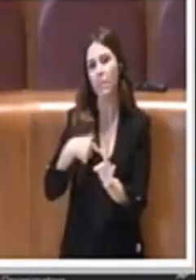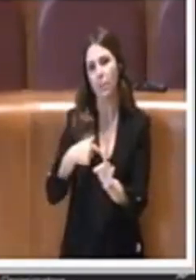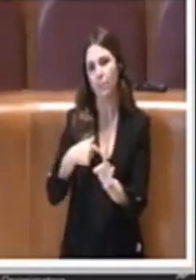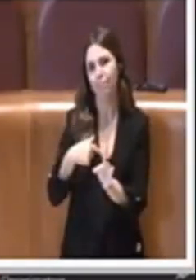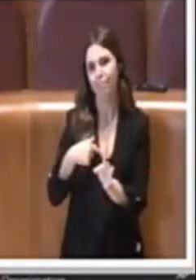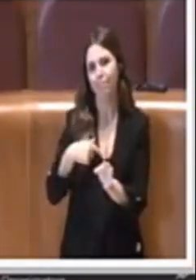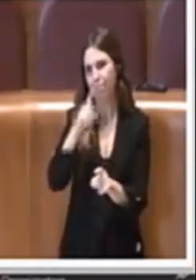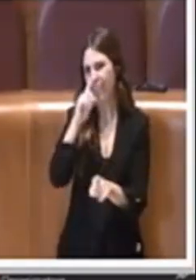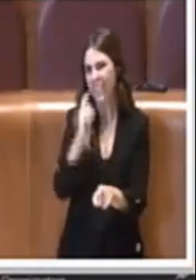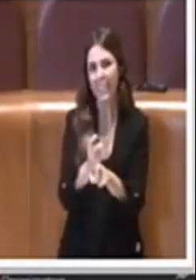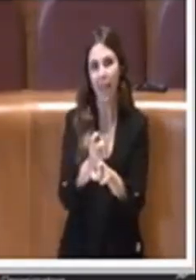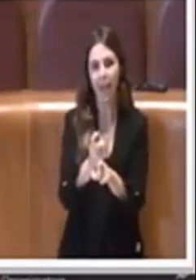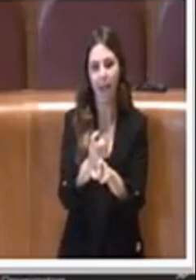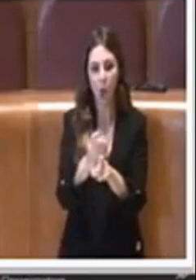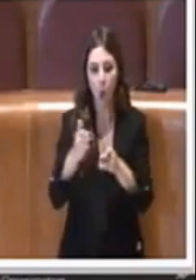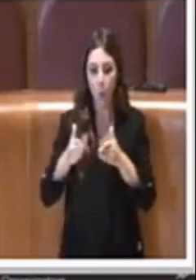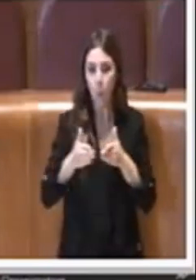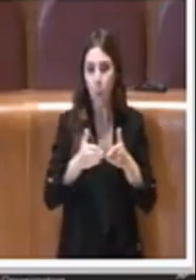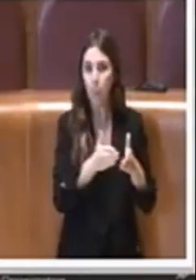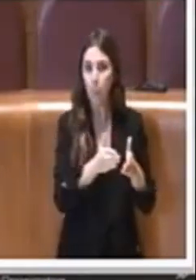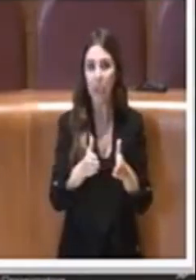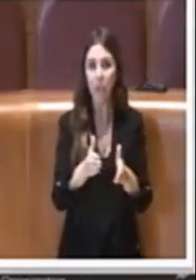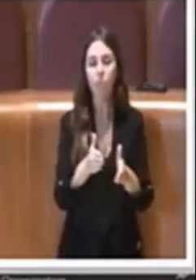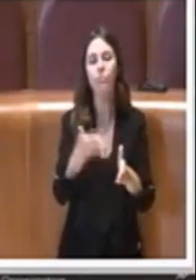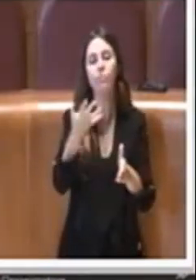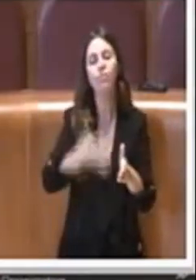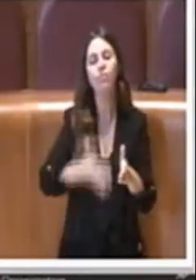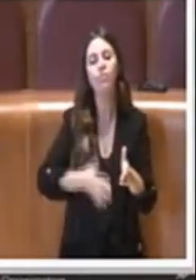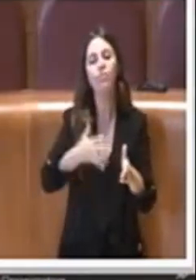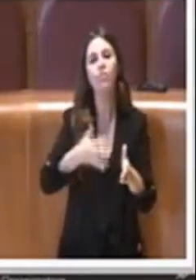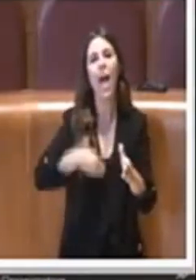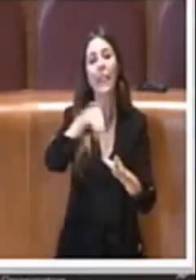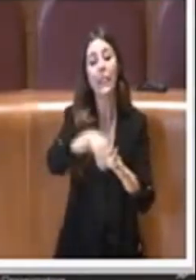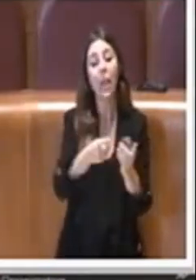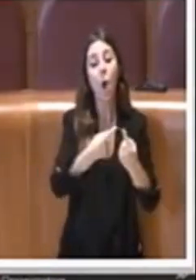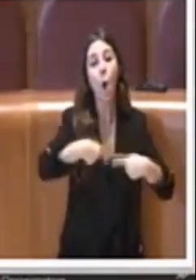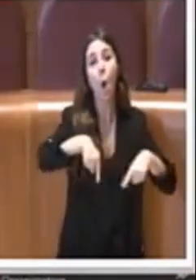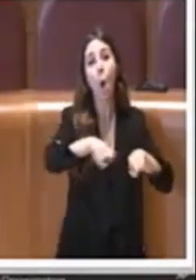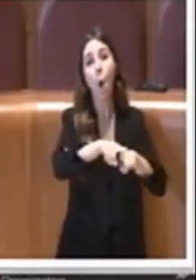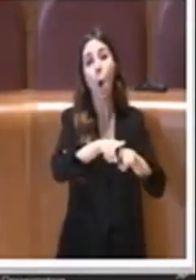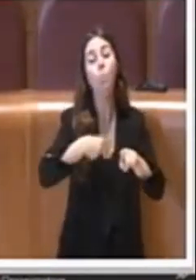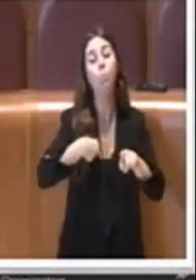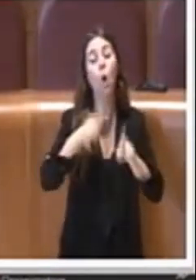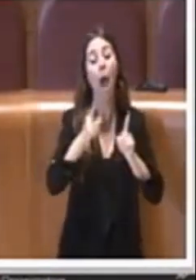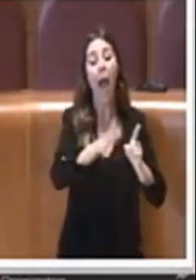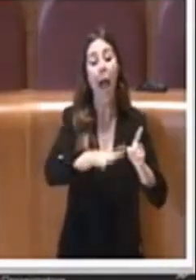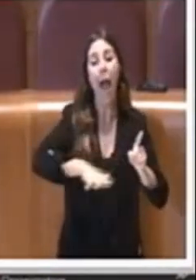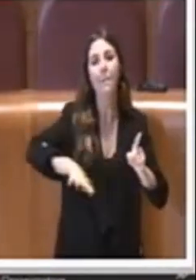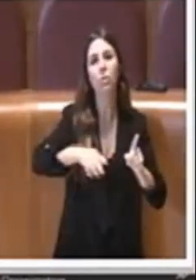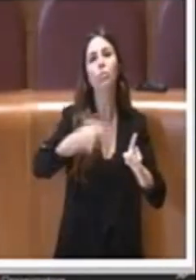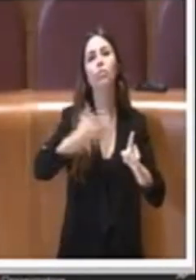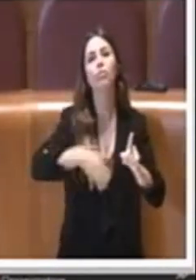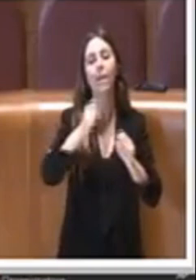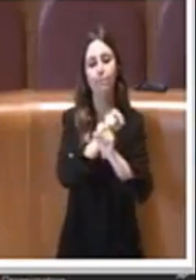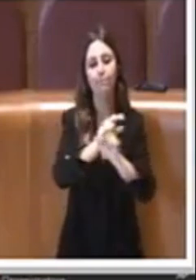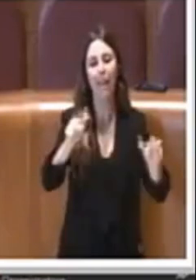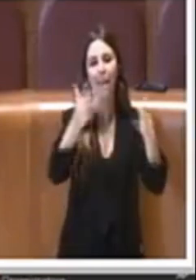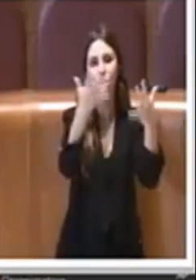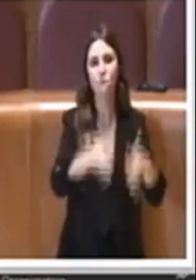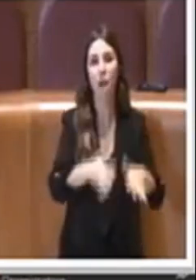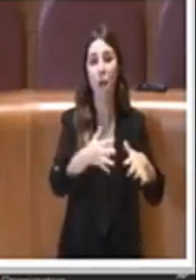percorsi, invece, sono stati comunicati comunque all'interno delle commissioni preposte, commissioni ambienti che comunque possono essere poi